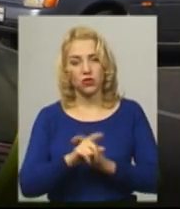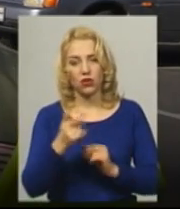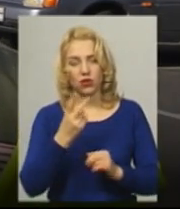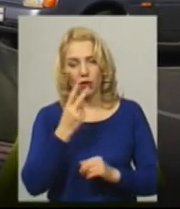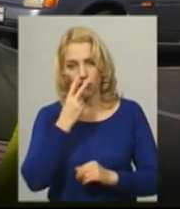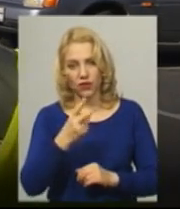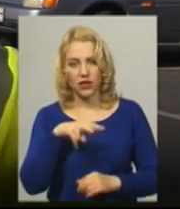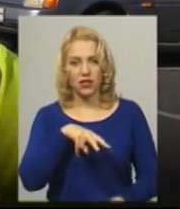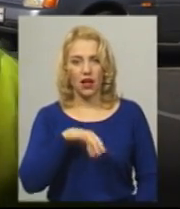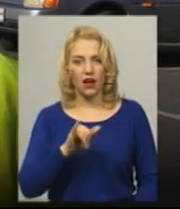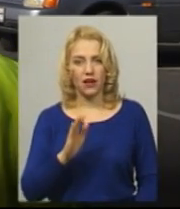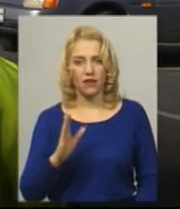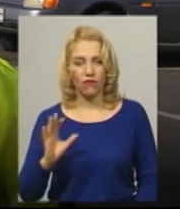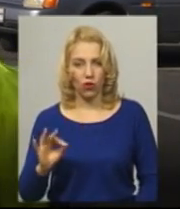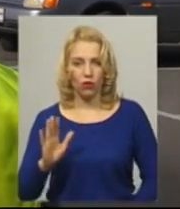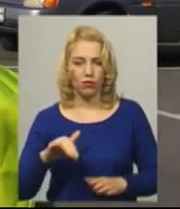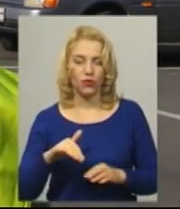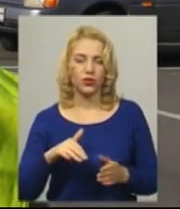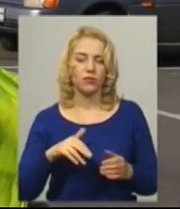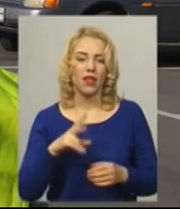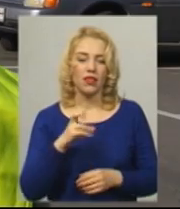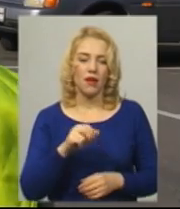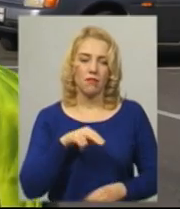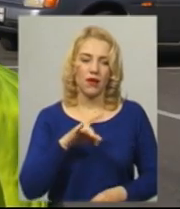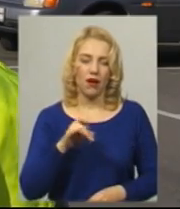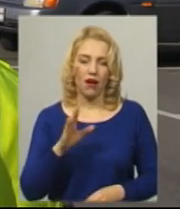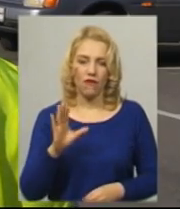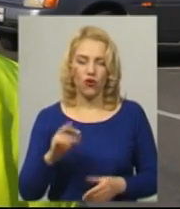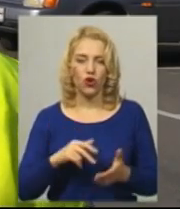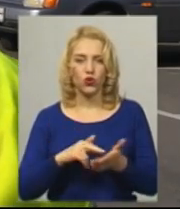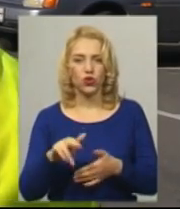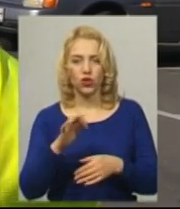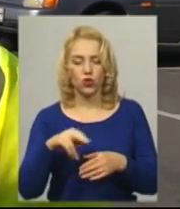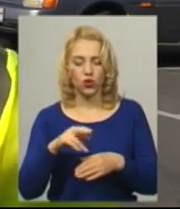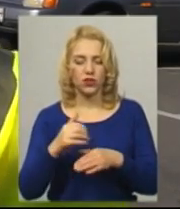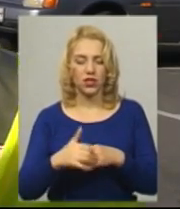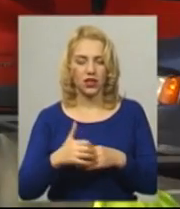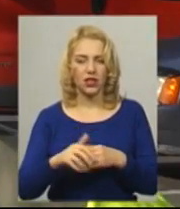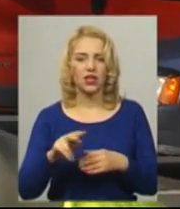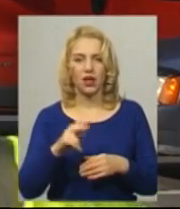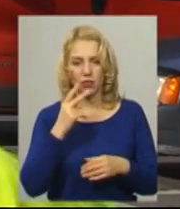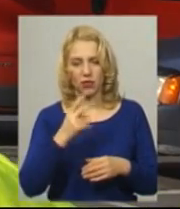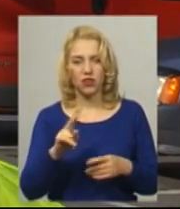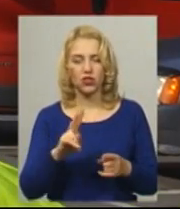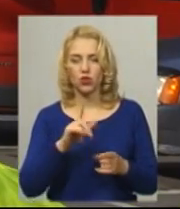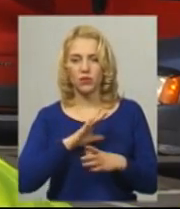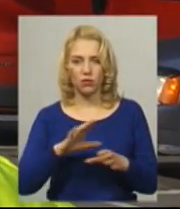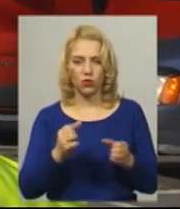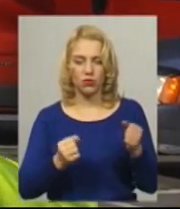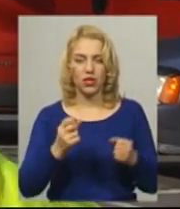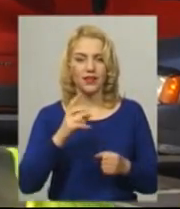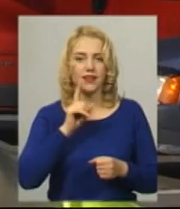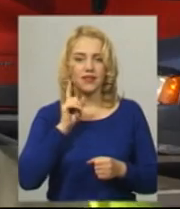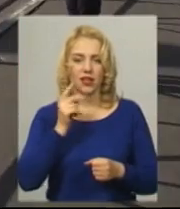потім направо, дойти до середини, потім ще раз подивитися, щоб не було машин. На зелений колір треба